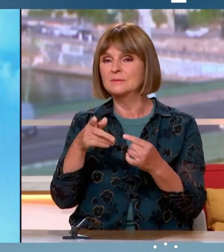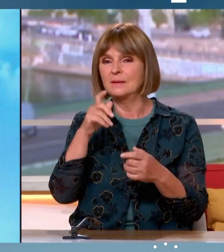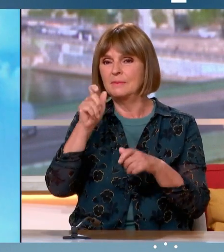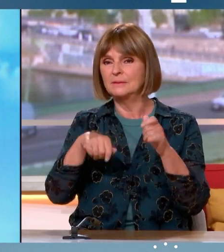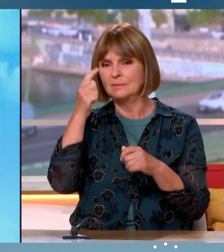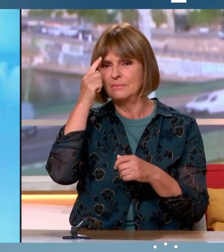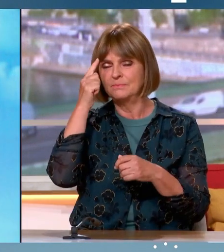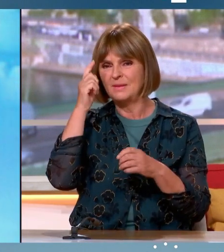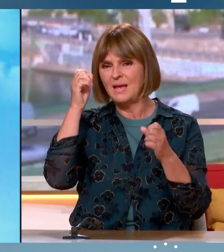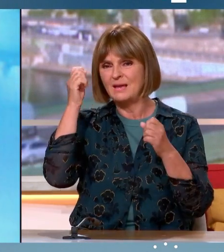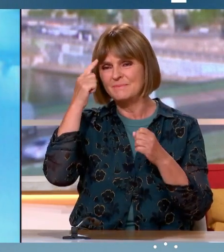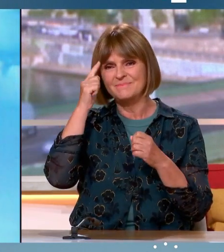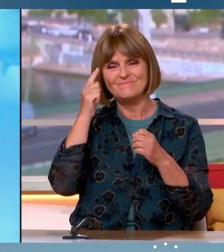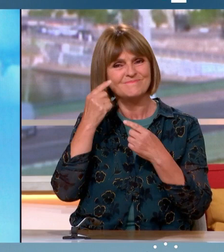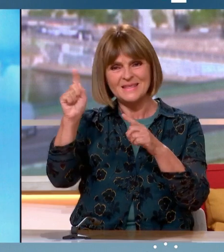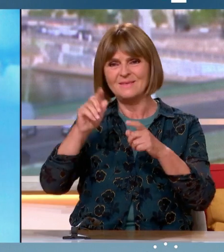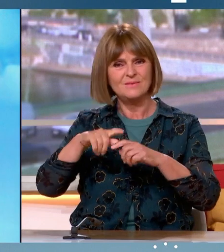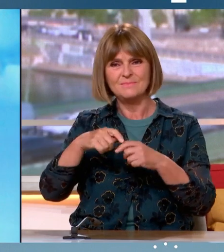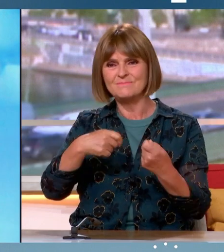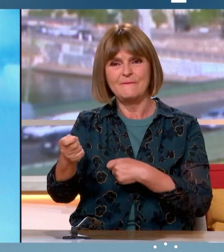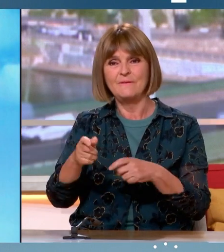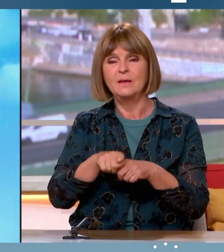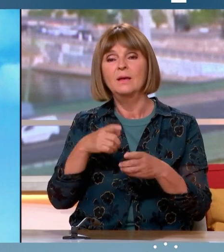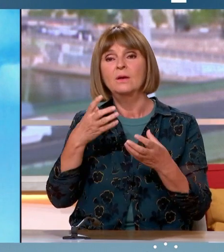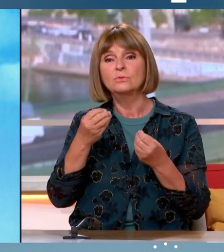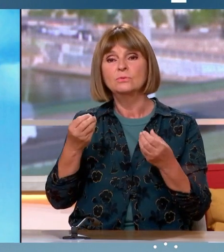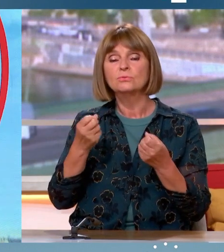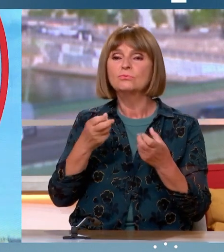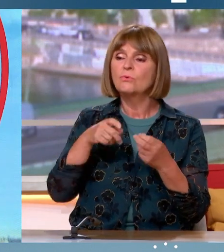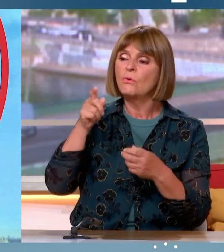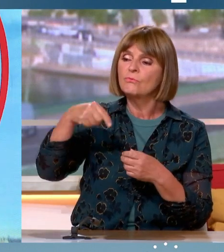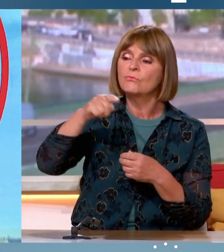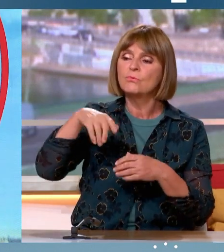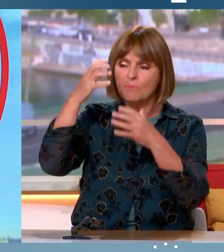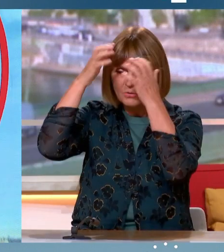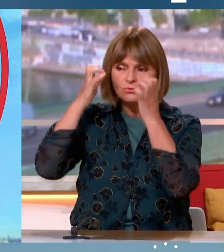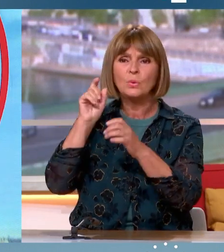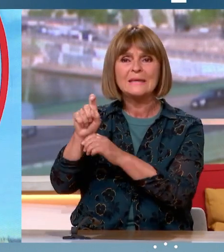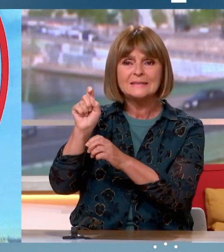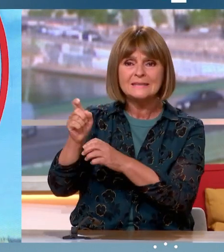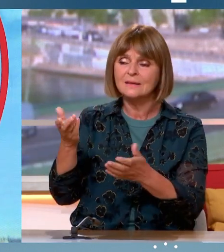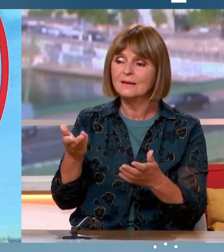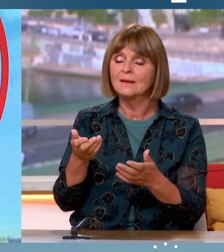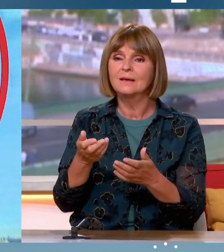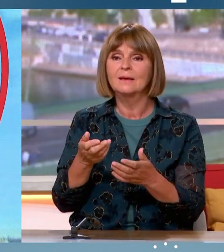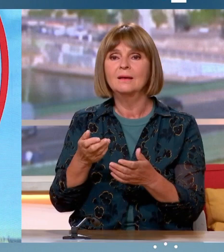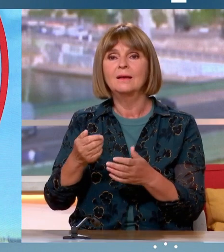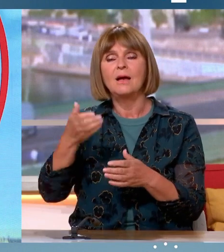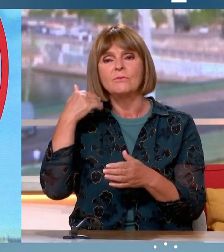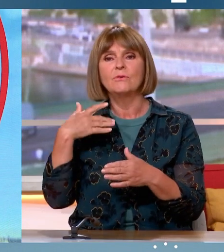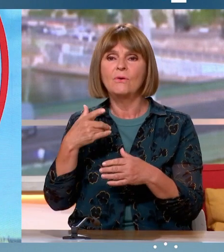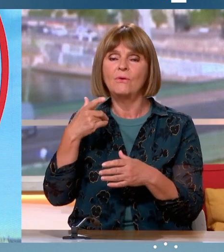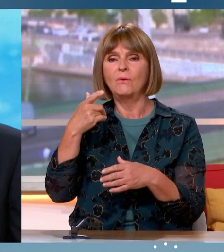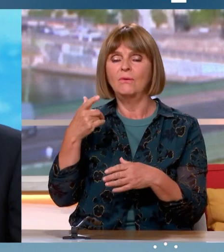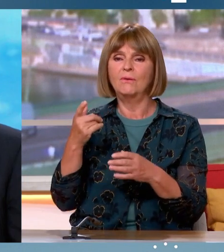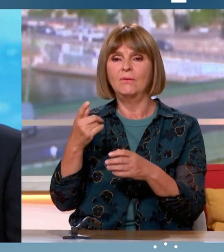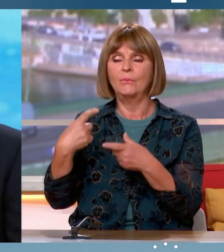La République En Marche et parmi ses alliés dont vous faites partie. Vous critiquez souvent Jean-Luc Mélenchon, vous critiquez sa mensuétude passée vis-à-vis de Vladimir Poutine. Aujourd